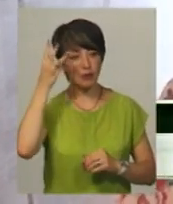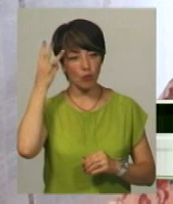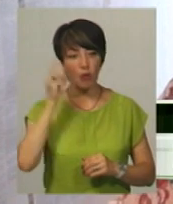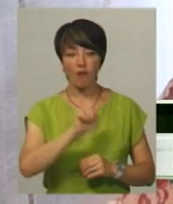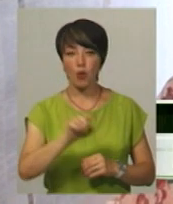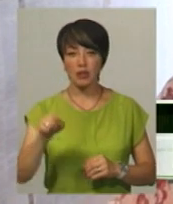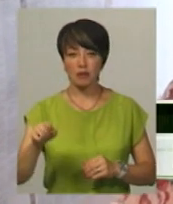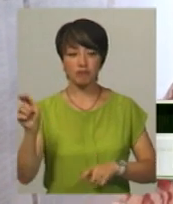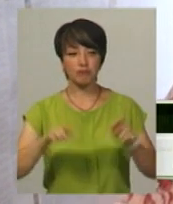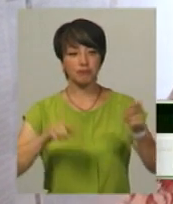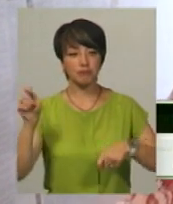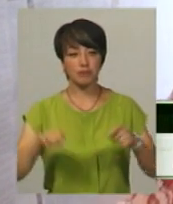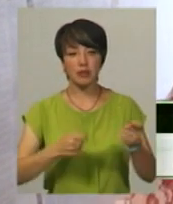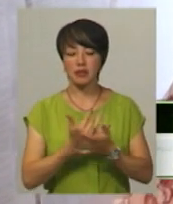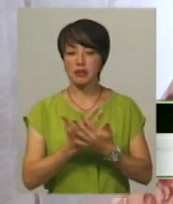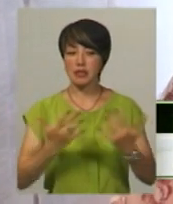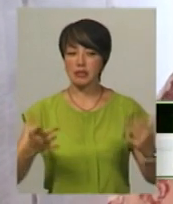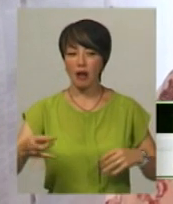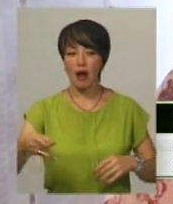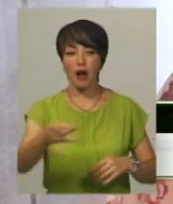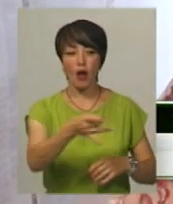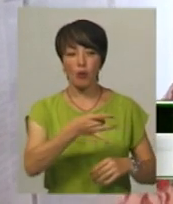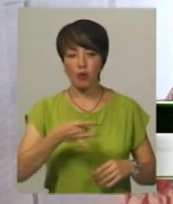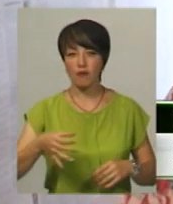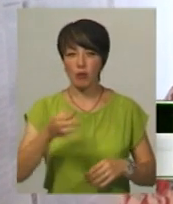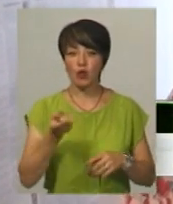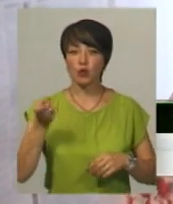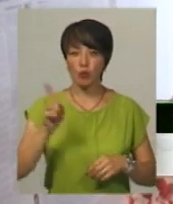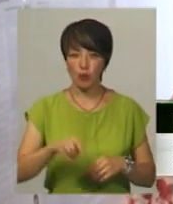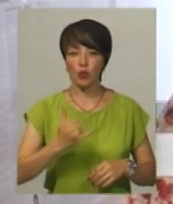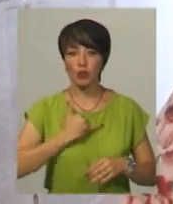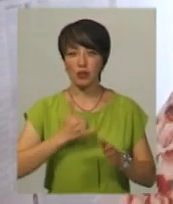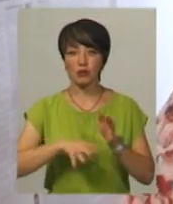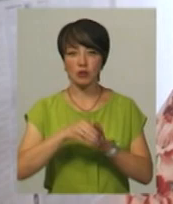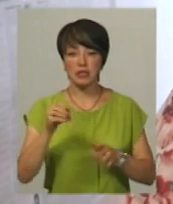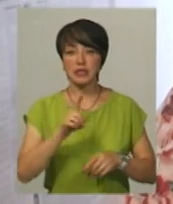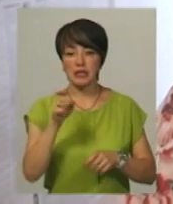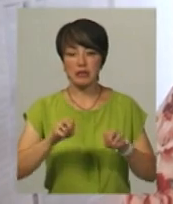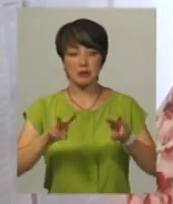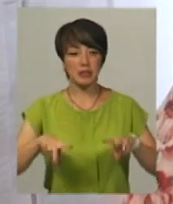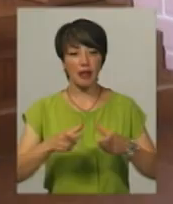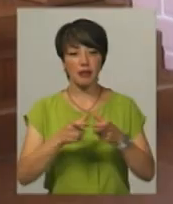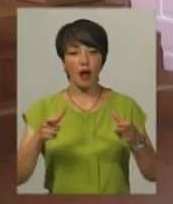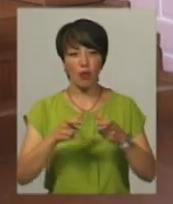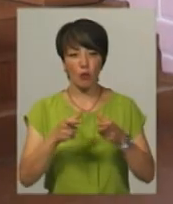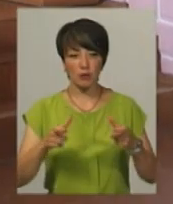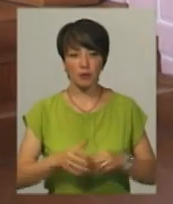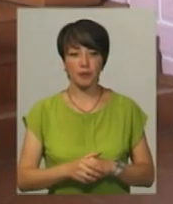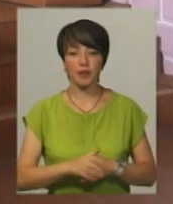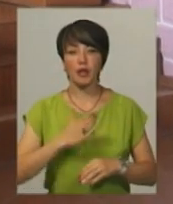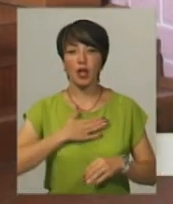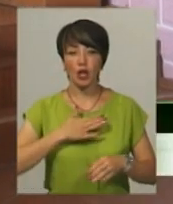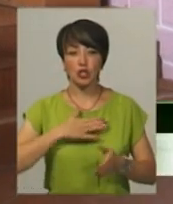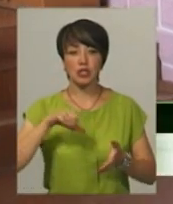Вони зі всіх районів області. Тому вони в нас голосують за відкріпними талонами. На нашій